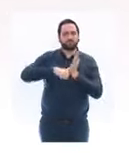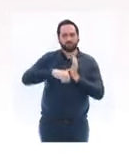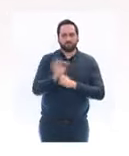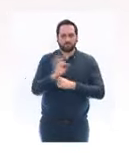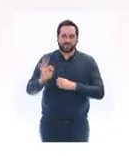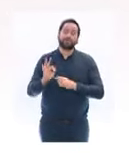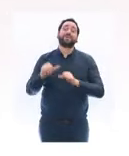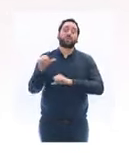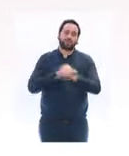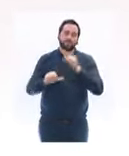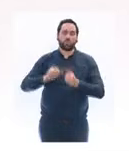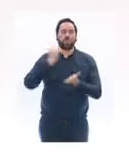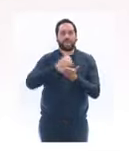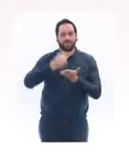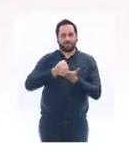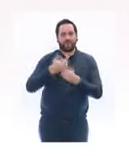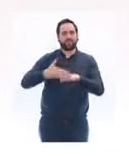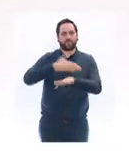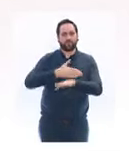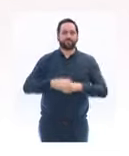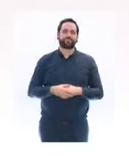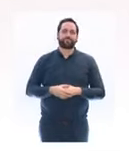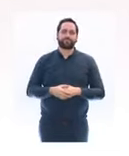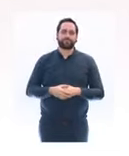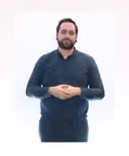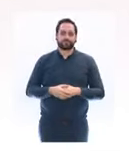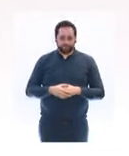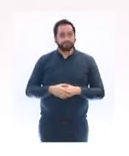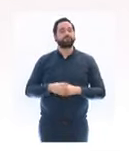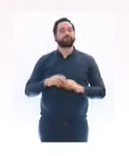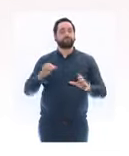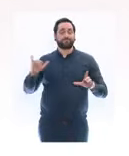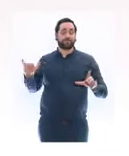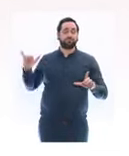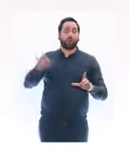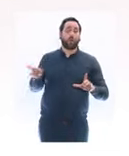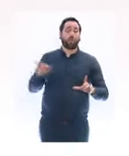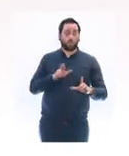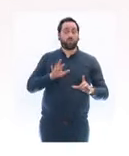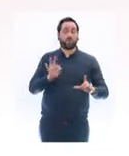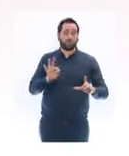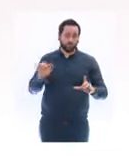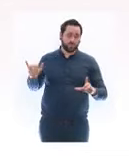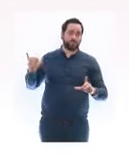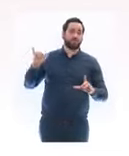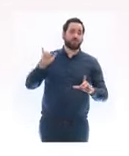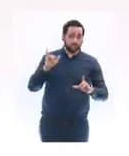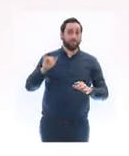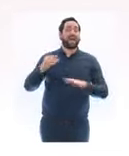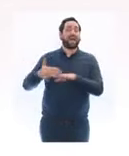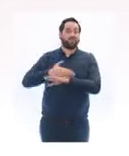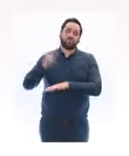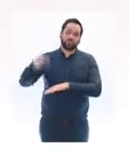Toute personne arrivant sur le territoire devra en effet faire la preuve d'un test négatif